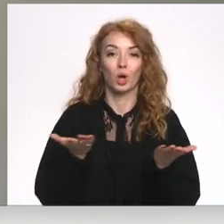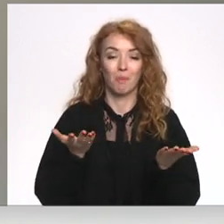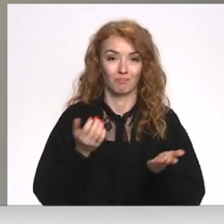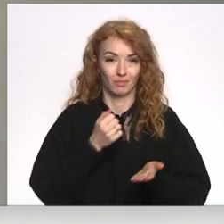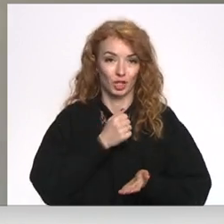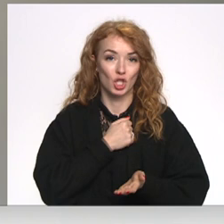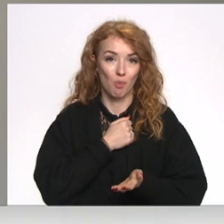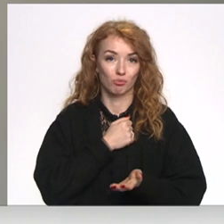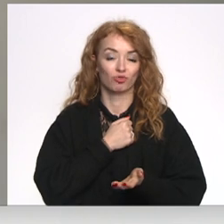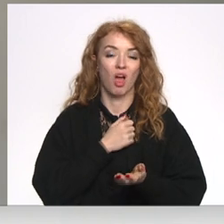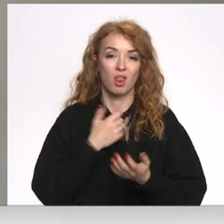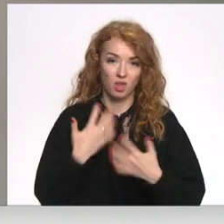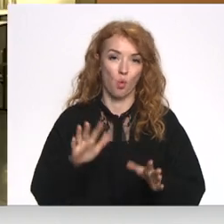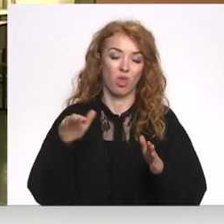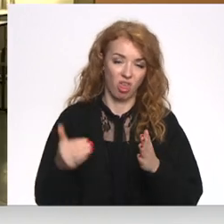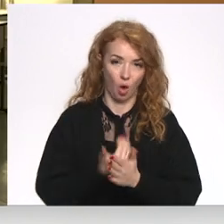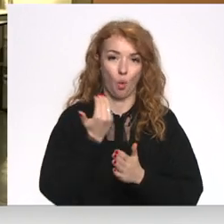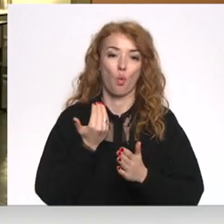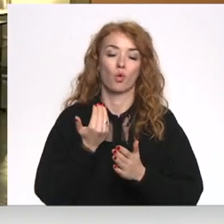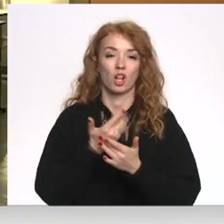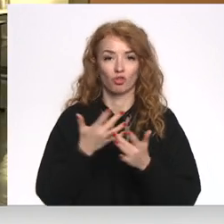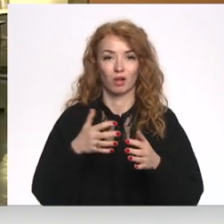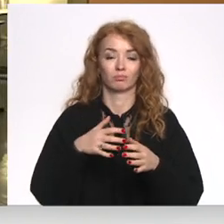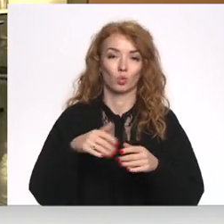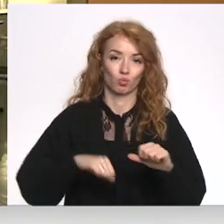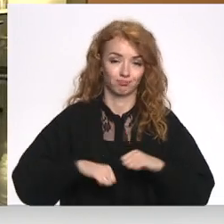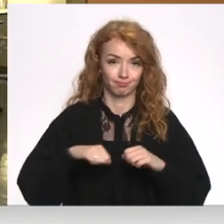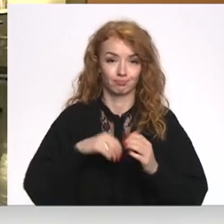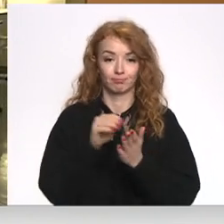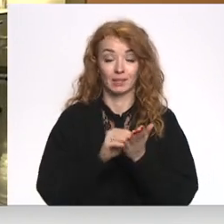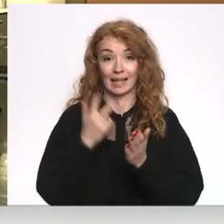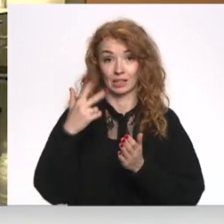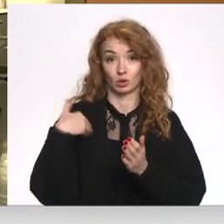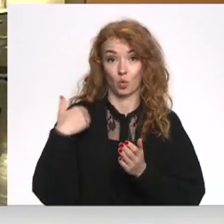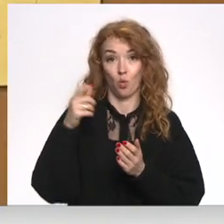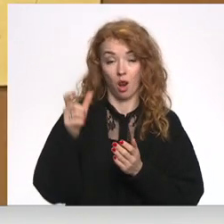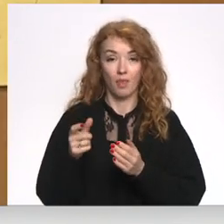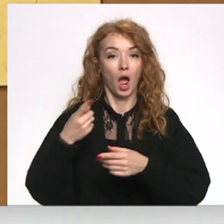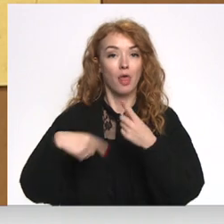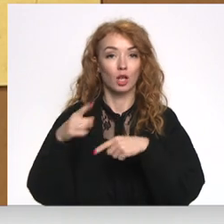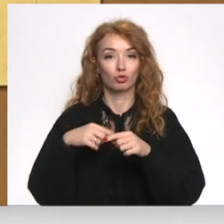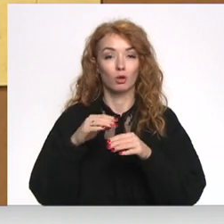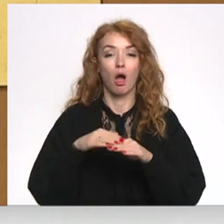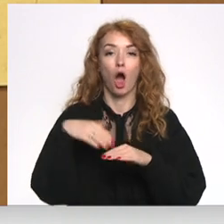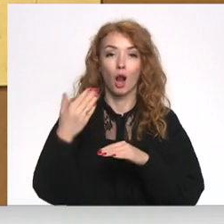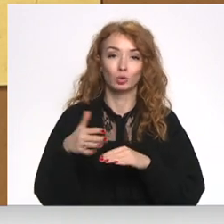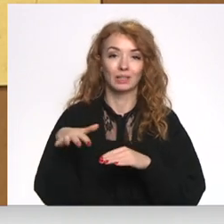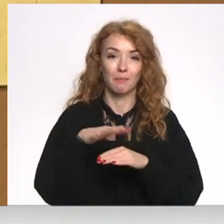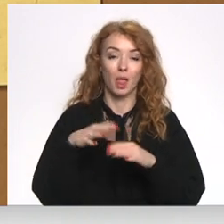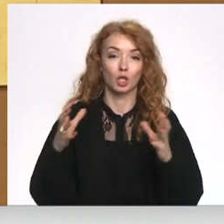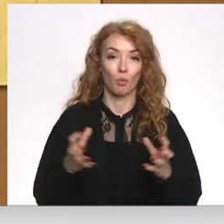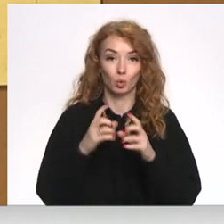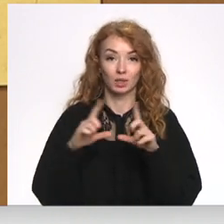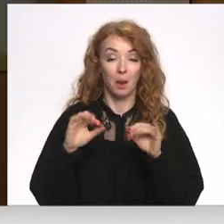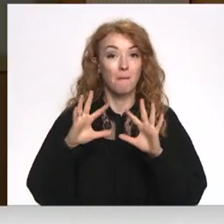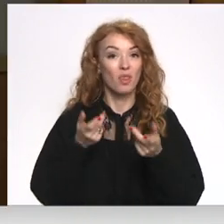ir jauni pārkāpumi bijuši. Trīs jaunieši pēc naukšānes lēkšanas atgriezušies ārpus ģimenes aprūpas iestādē Rīgā. Taču tās